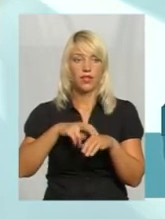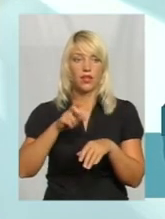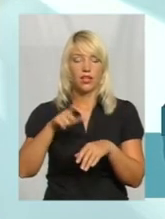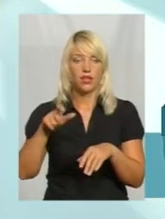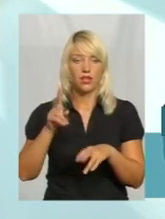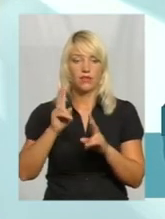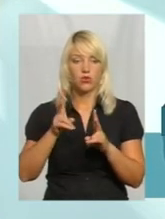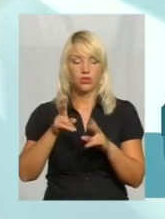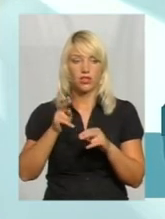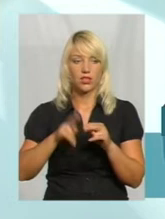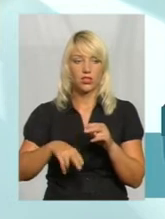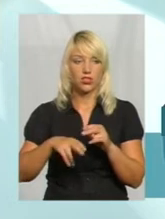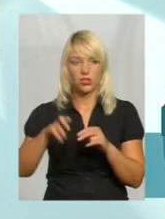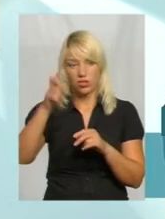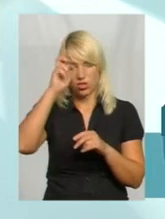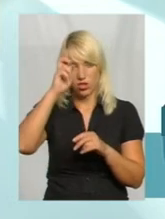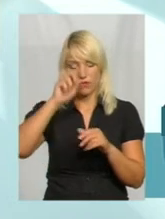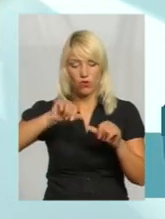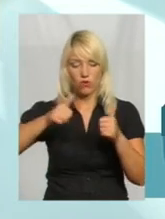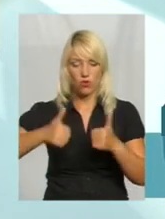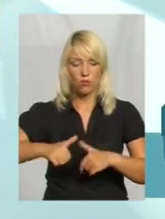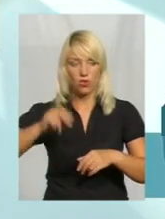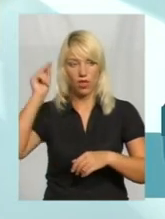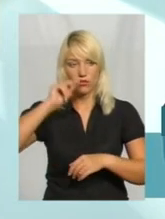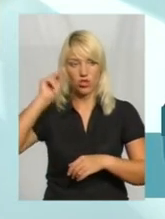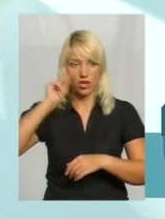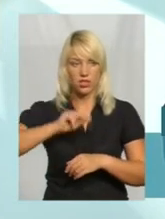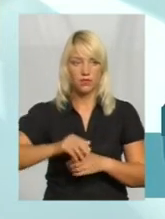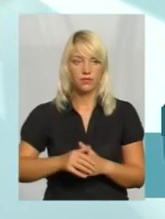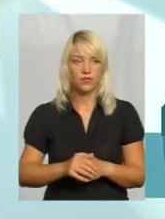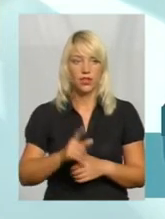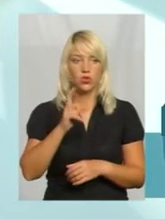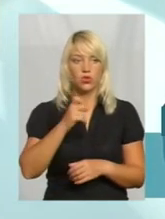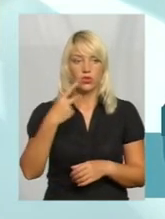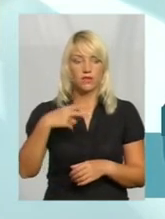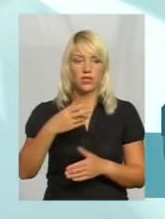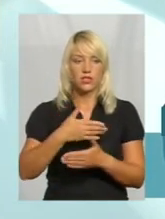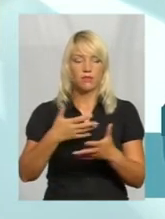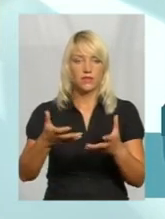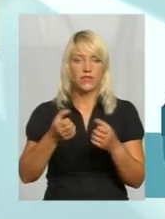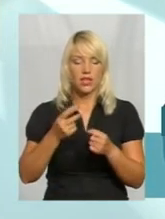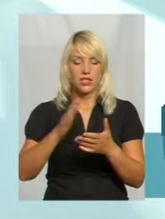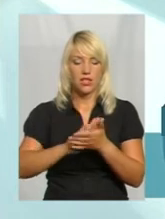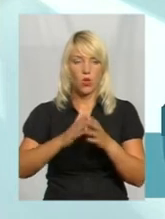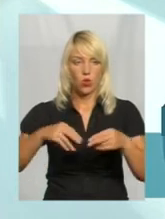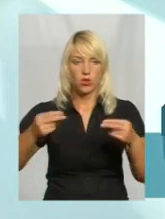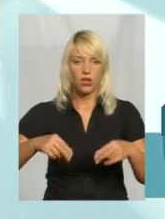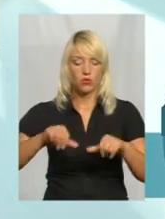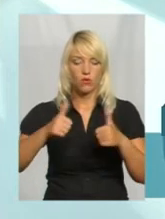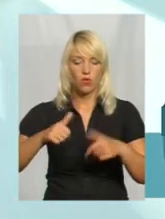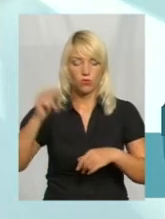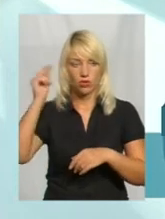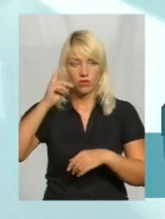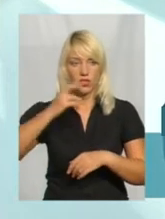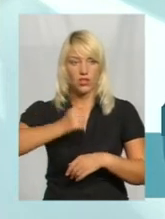які закінчили за державною формою навчання, і 120 ми взяли за контрактною формою навчання. На